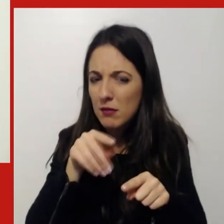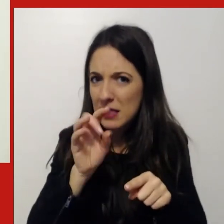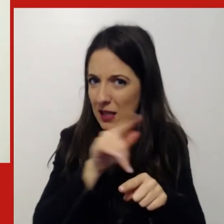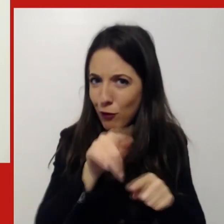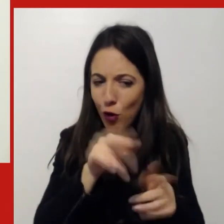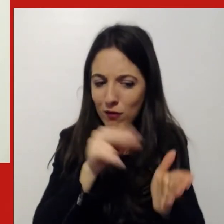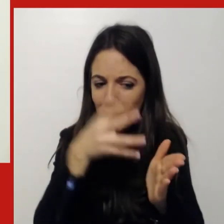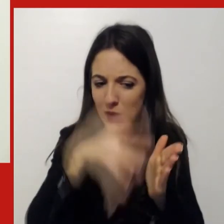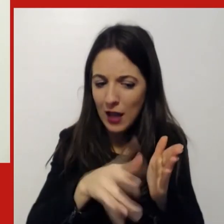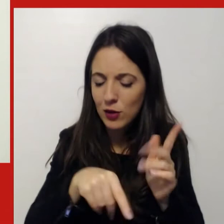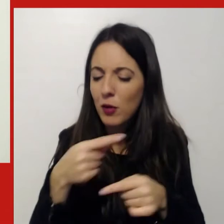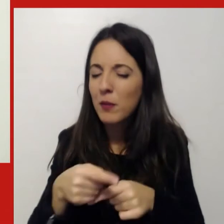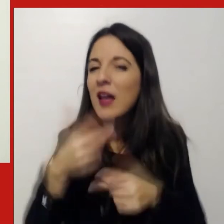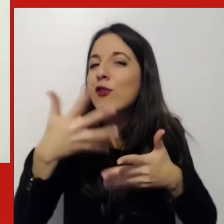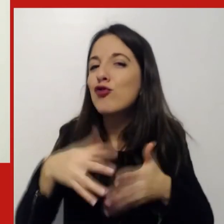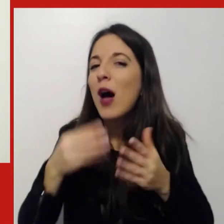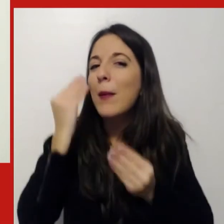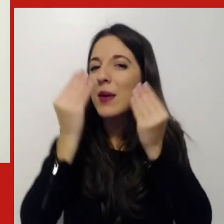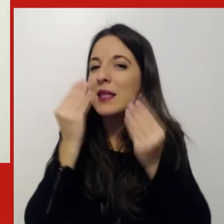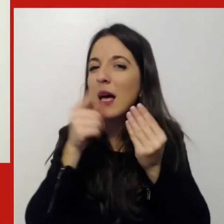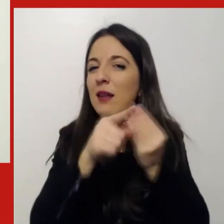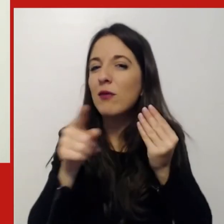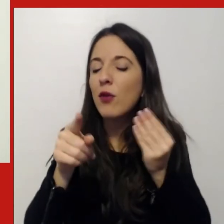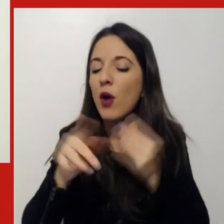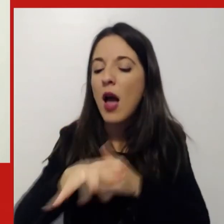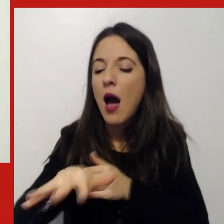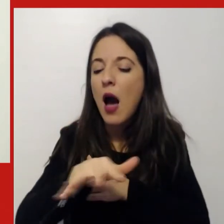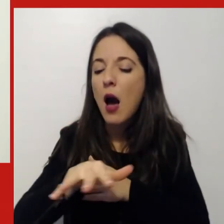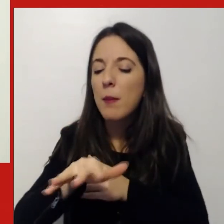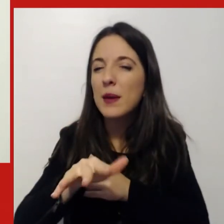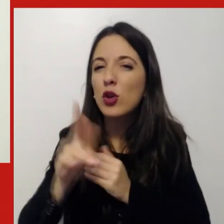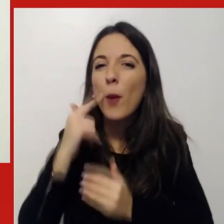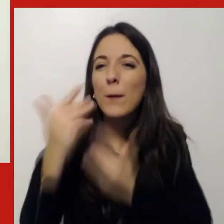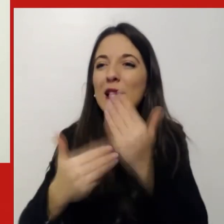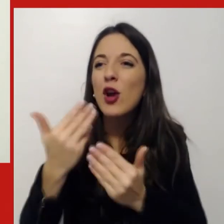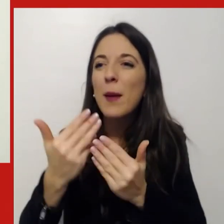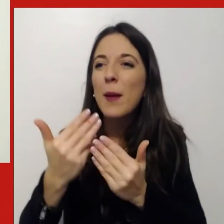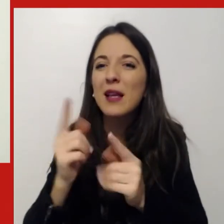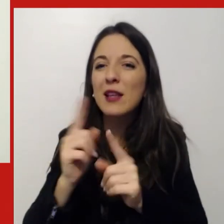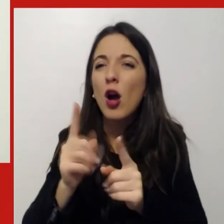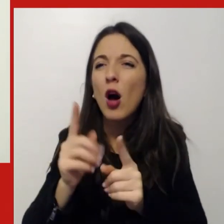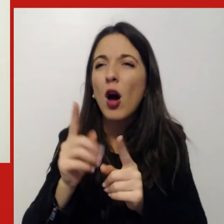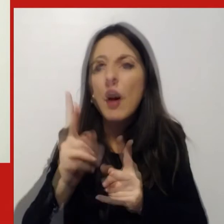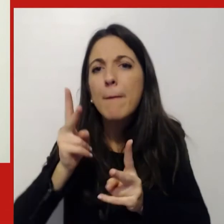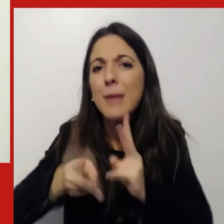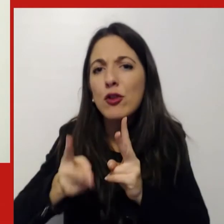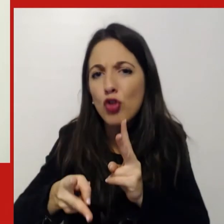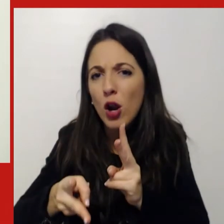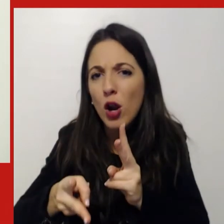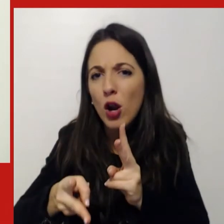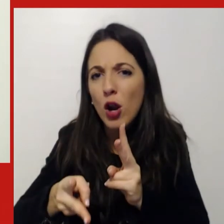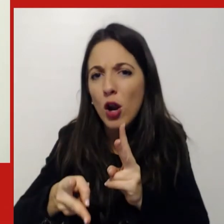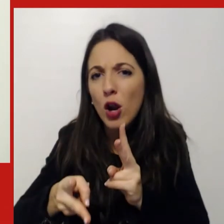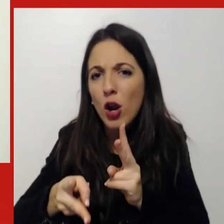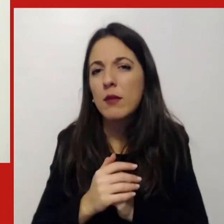su cui ritenete non ci sia stato un miglioramento, ma in realtà un peggioramento. Vediamo cosa accade.